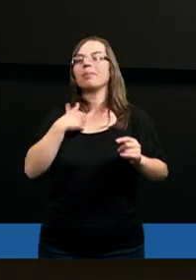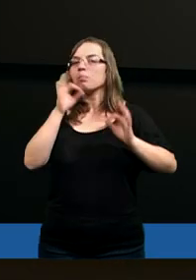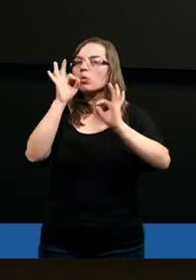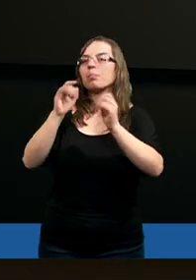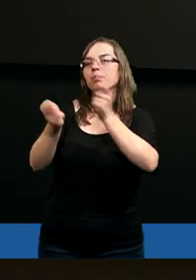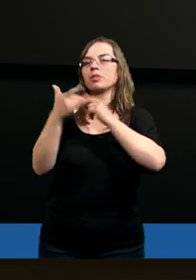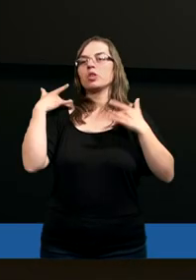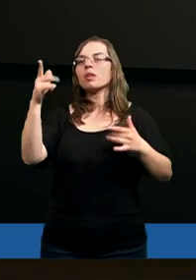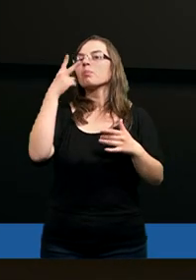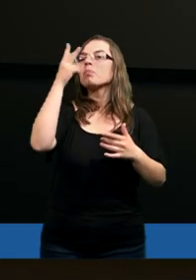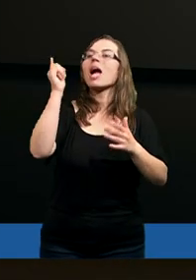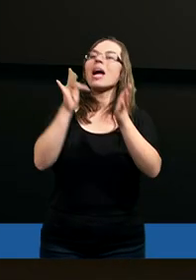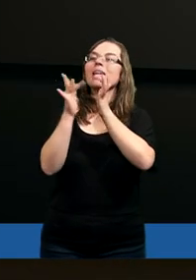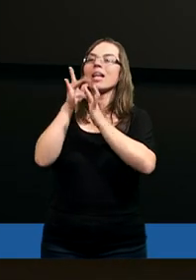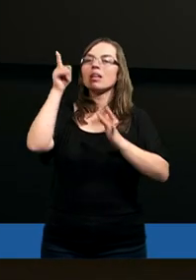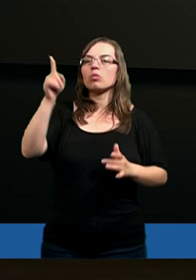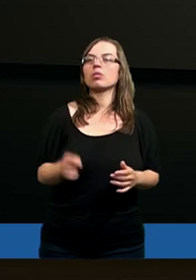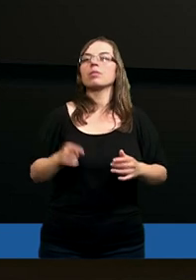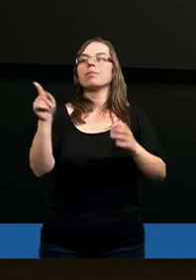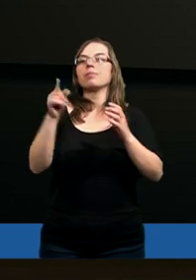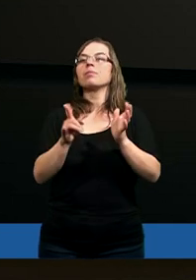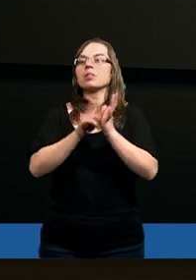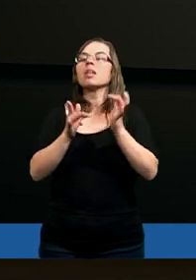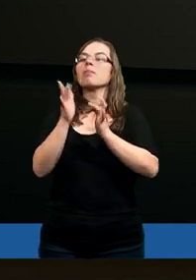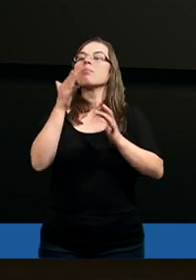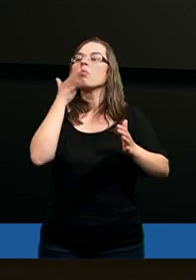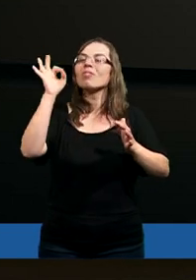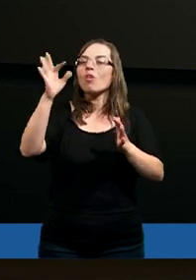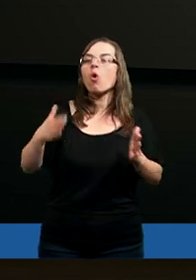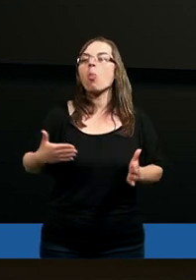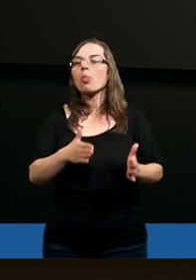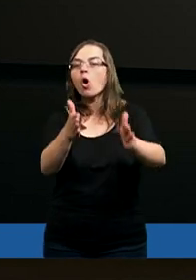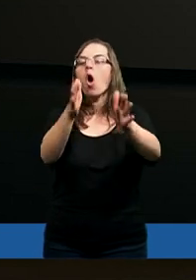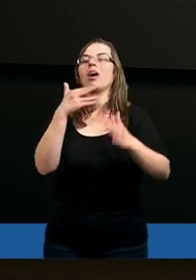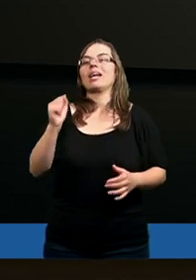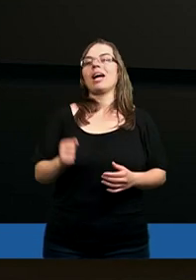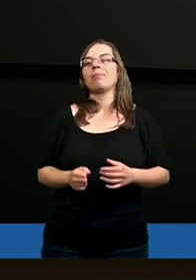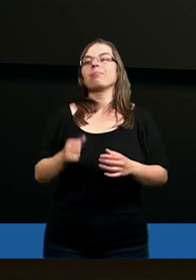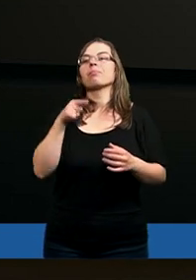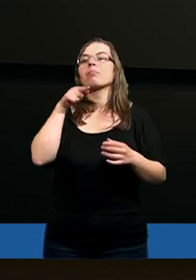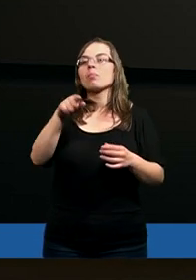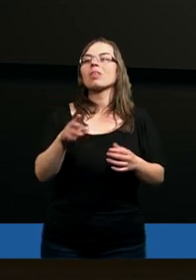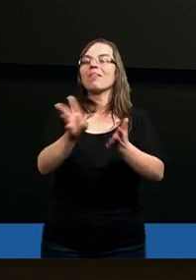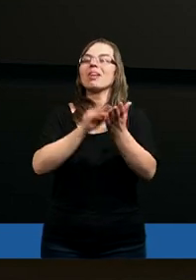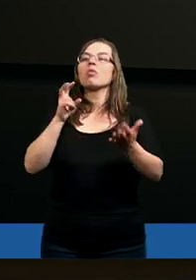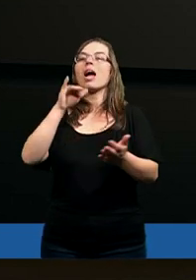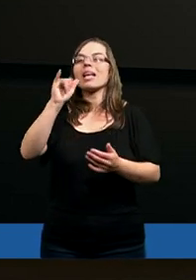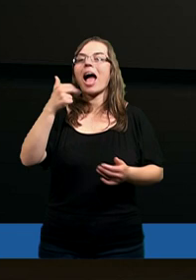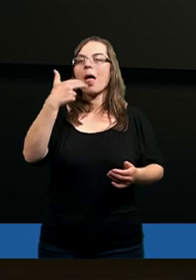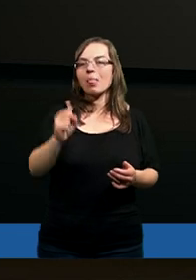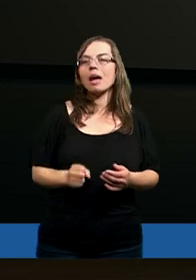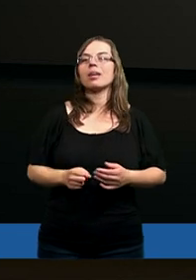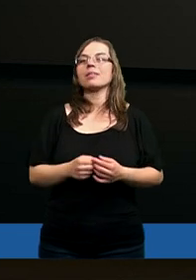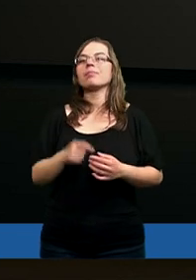Spójrzmy może teraz na słowa Pana Jezusa. Pan Jezus też mówił na temat drogi swojej i jest ona opisana w Ewangelii według św.